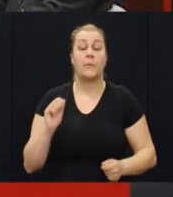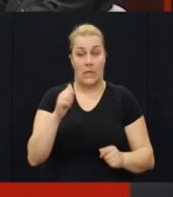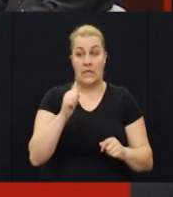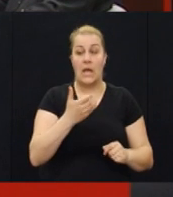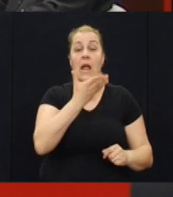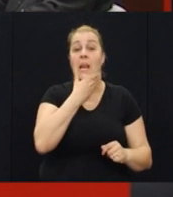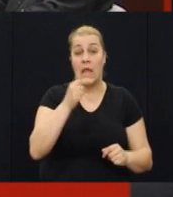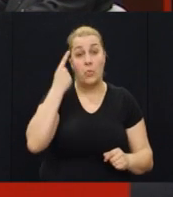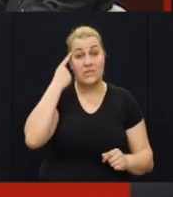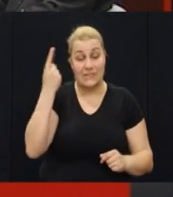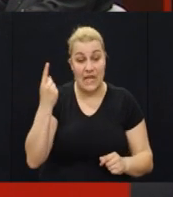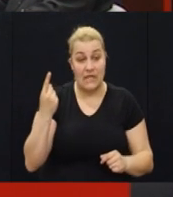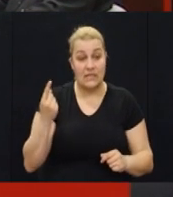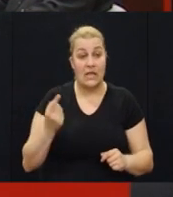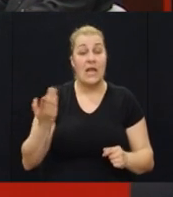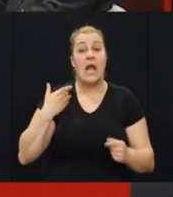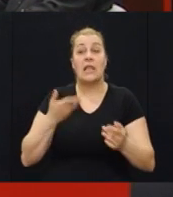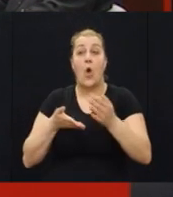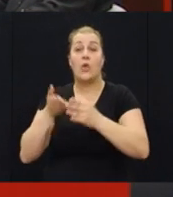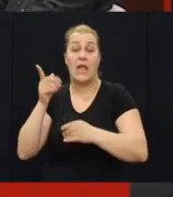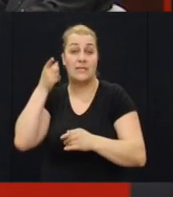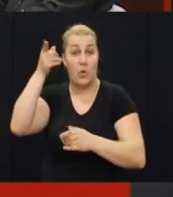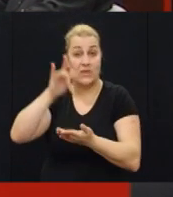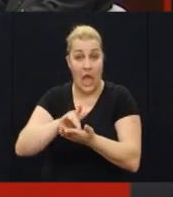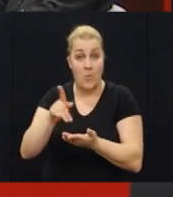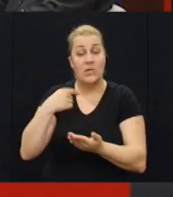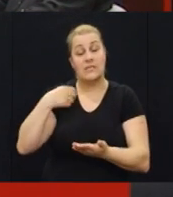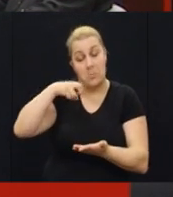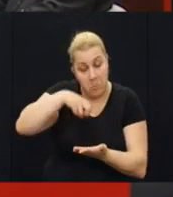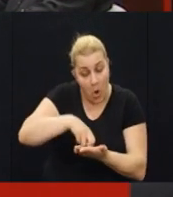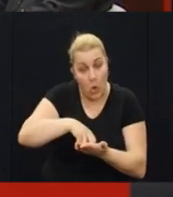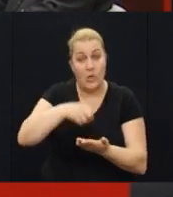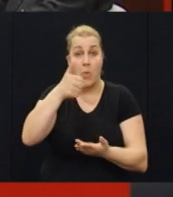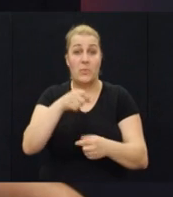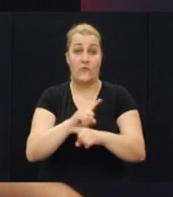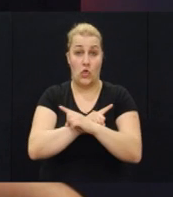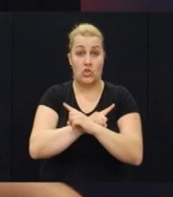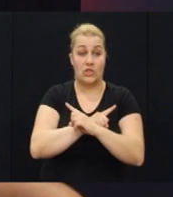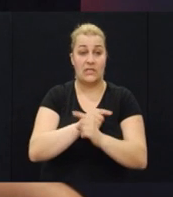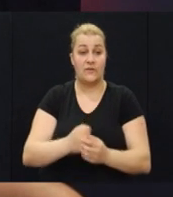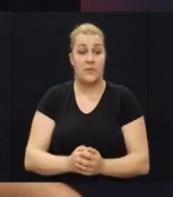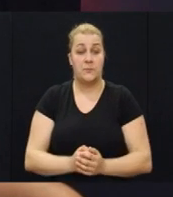sjetiti. samo kad odlazimo tamo da se poklonimo prvoj žrtvi